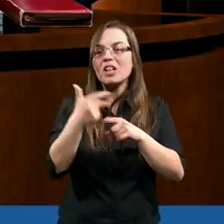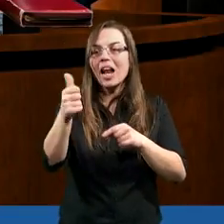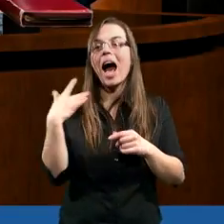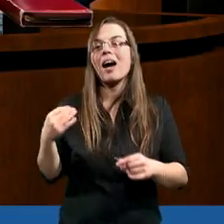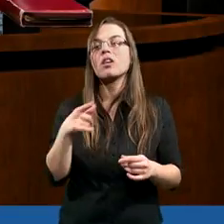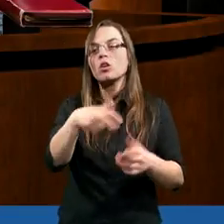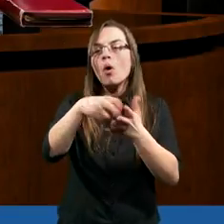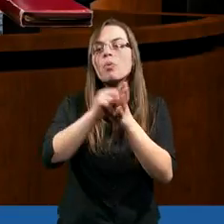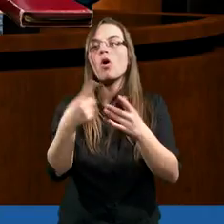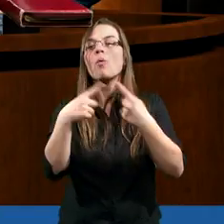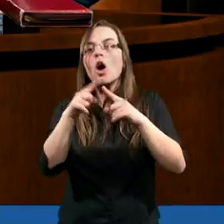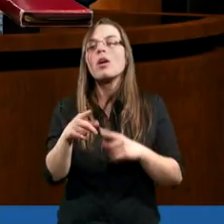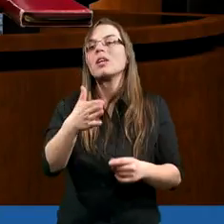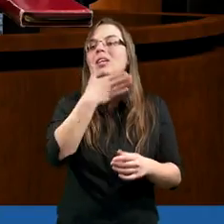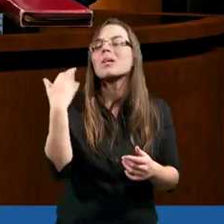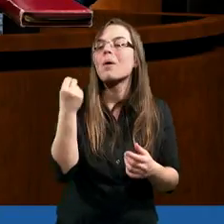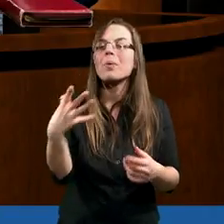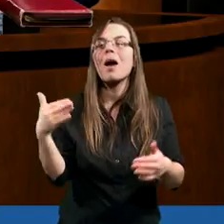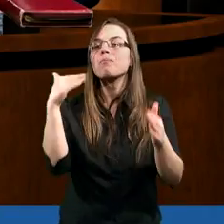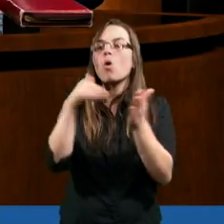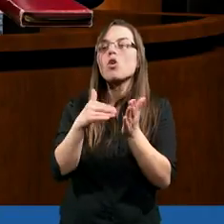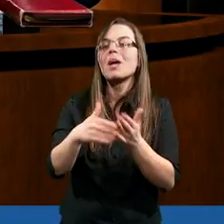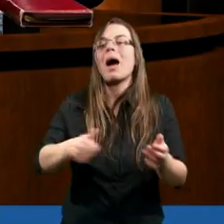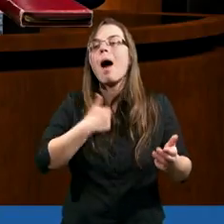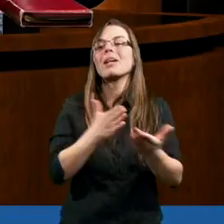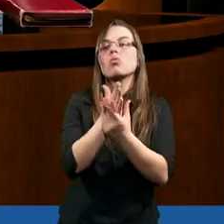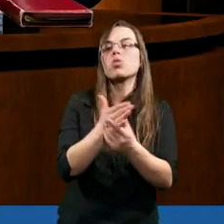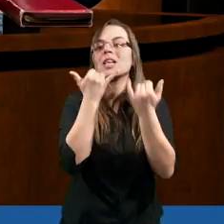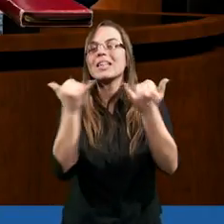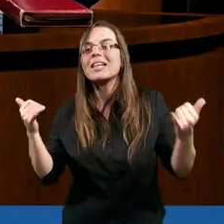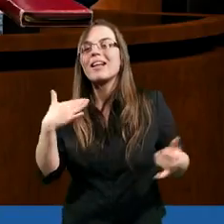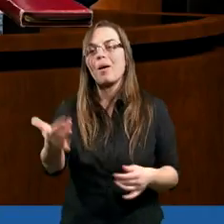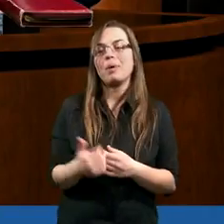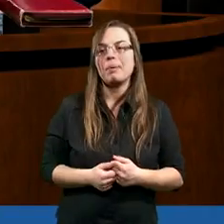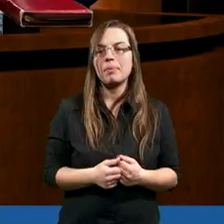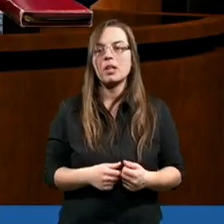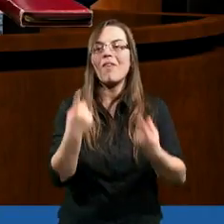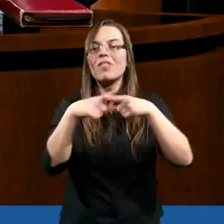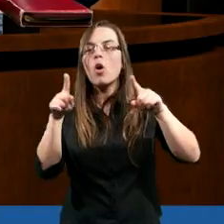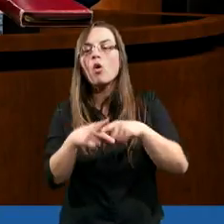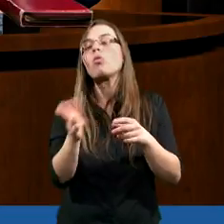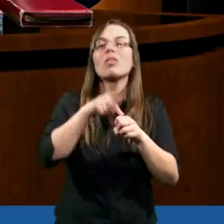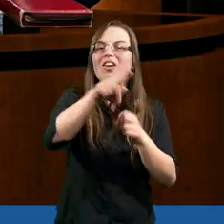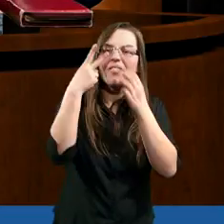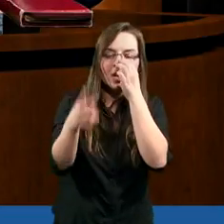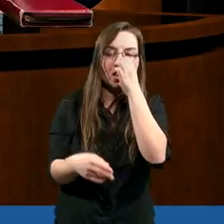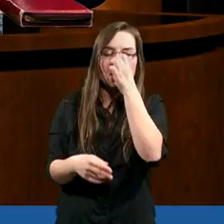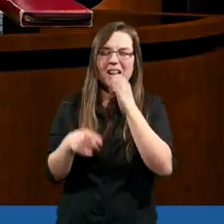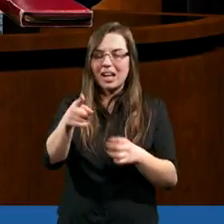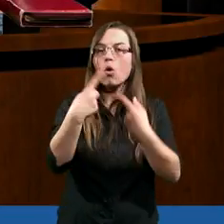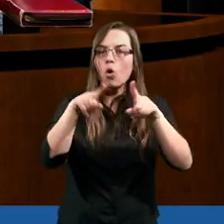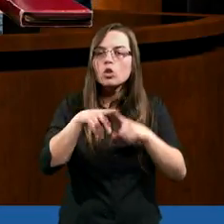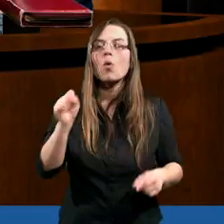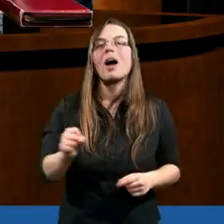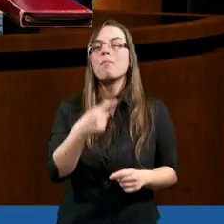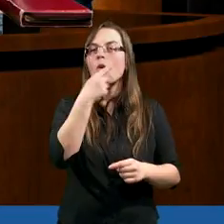chodziłem do kościoła, bardzo dużo czytałem, ale nie miałem takiej potrzeby, aby służyć innym. Służyć w kościele, służyć ludziom spoza